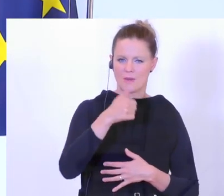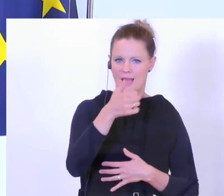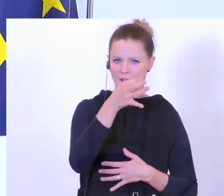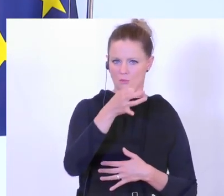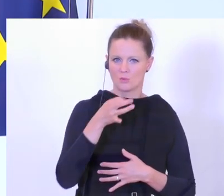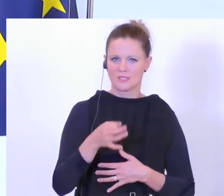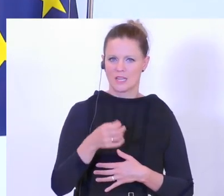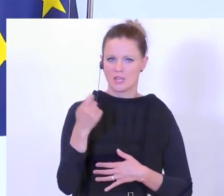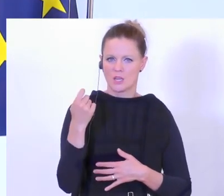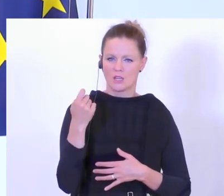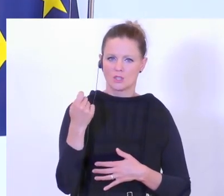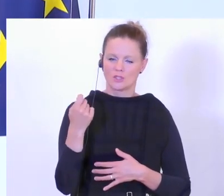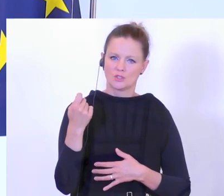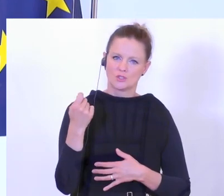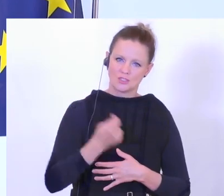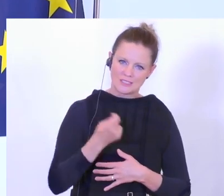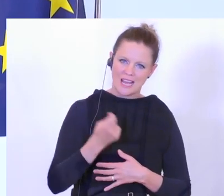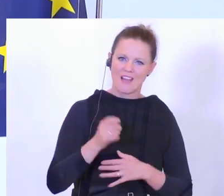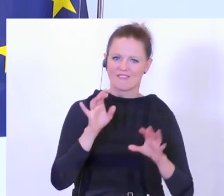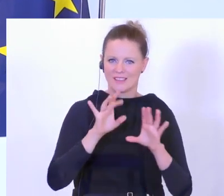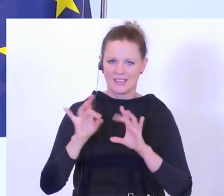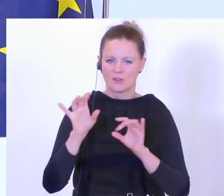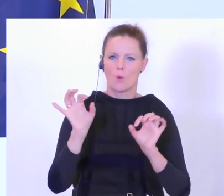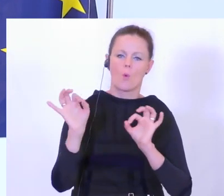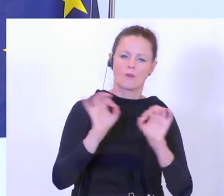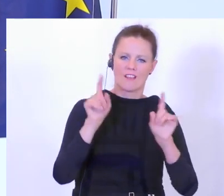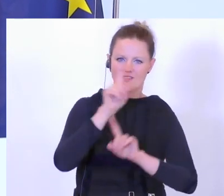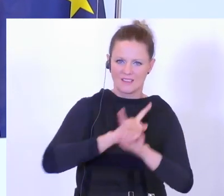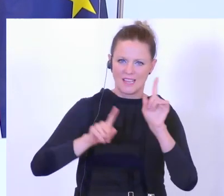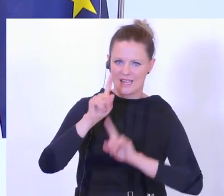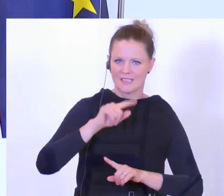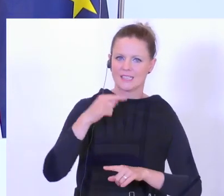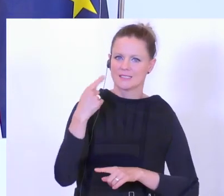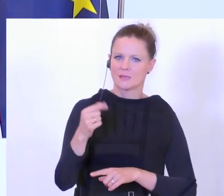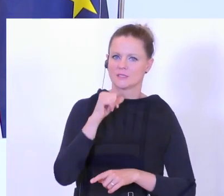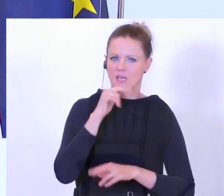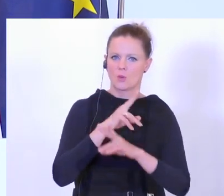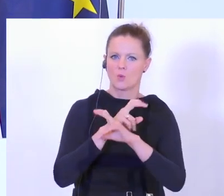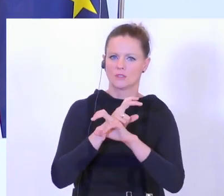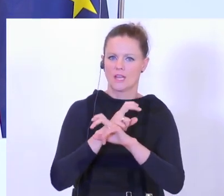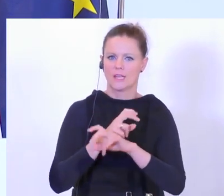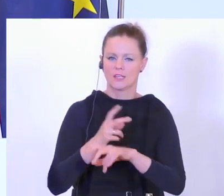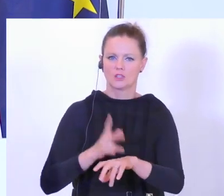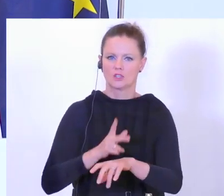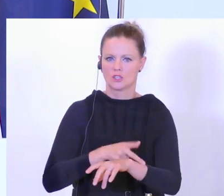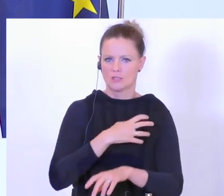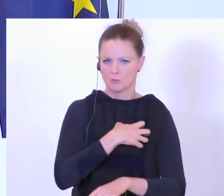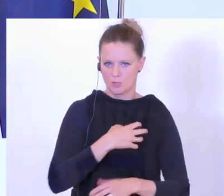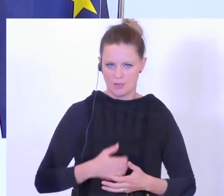Straftätern oder Verdächtigen, die nicht österreichische Staatsbürgerschaft sind. Wir